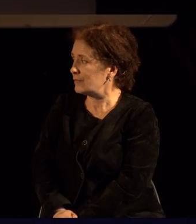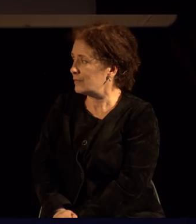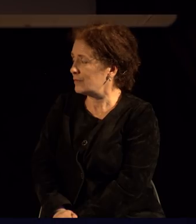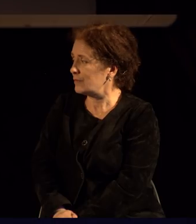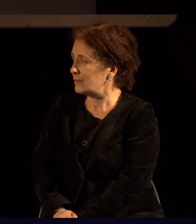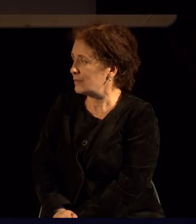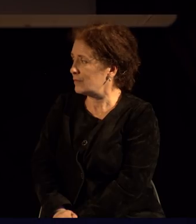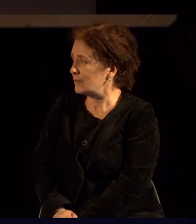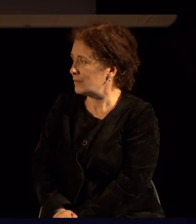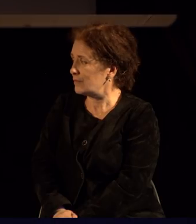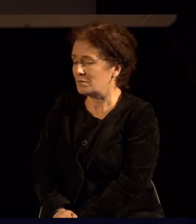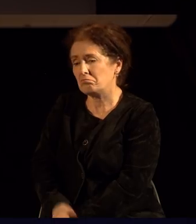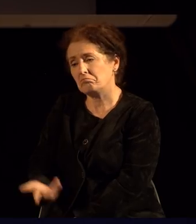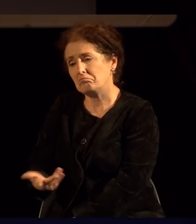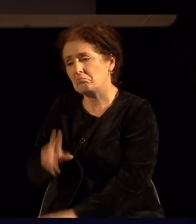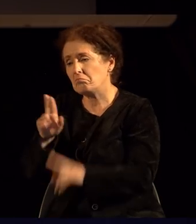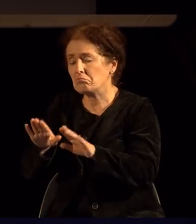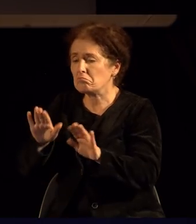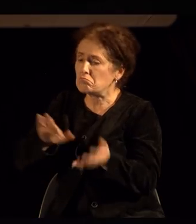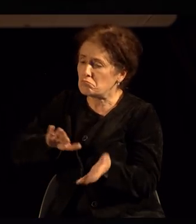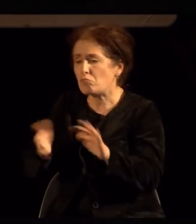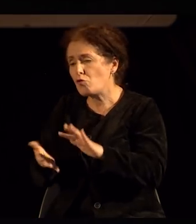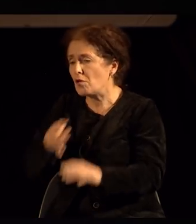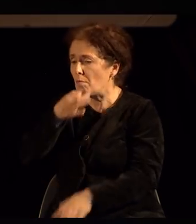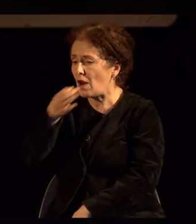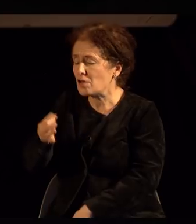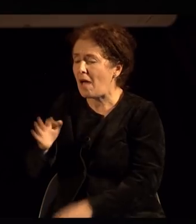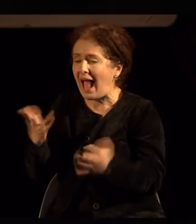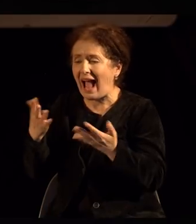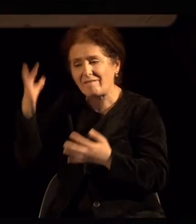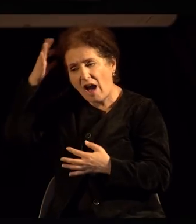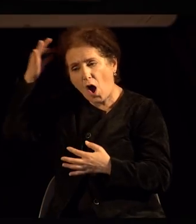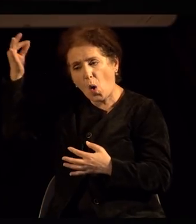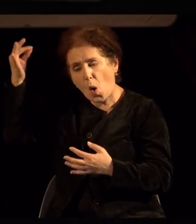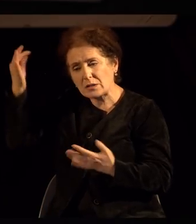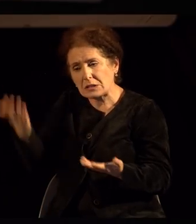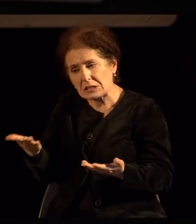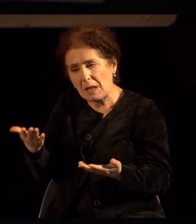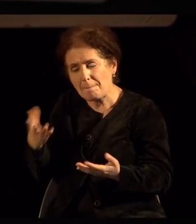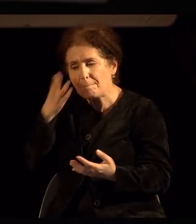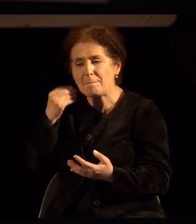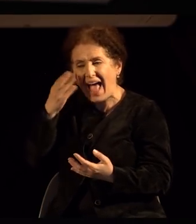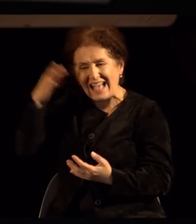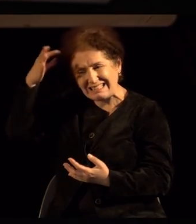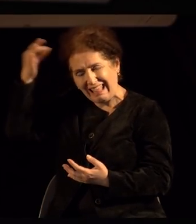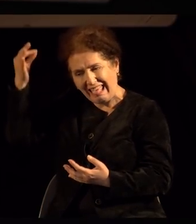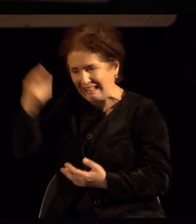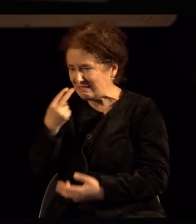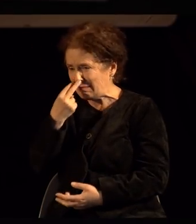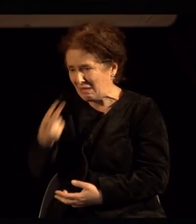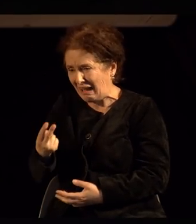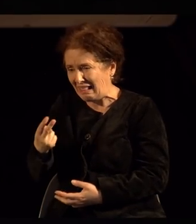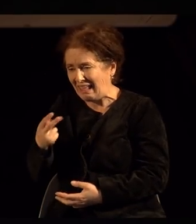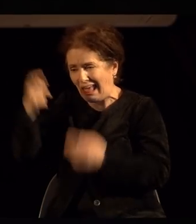па например може ке се запрашаме каква ни е косата дали може би малце мрсна дали ни е